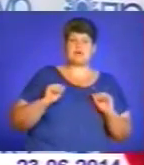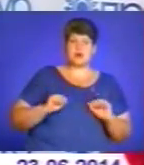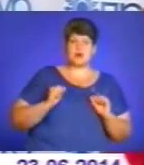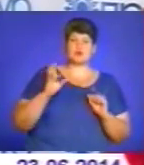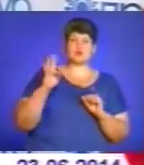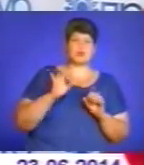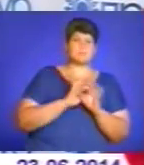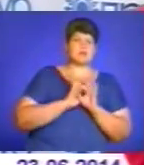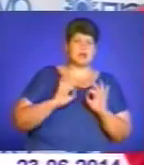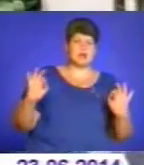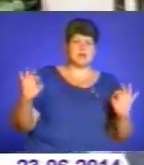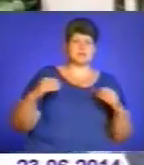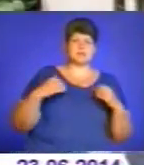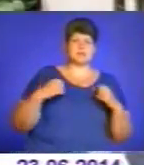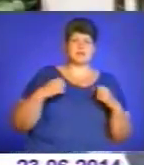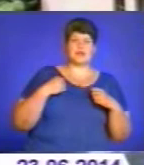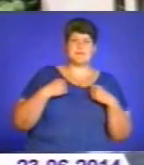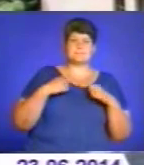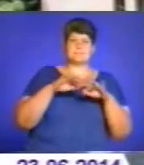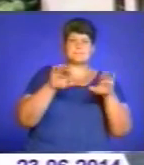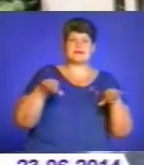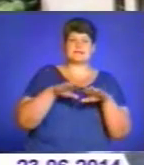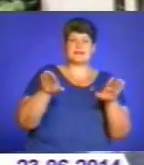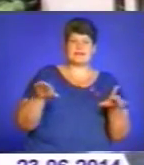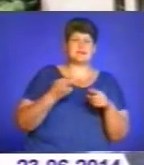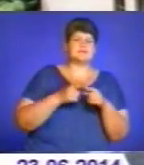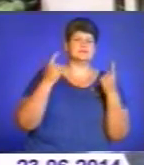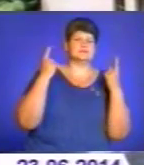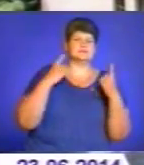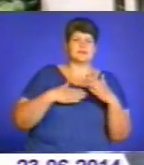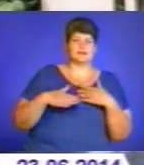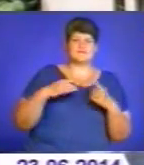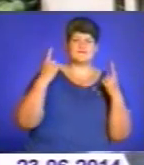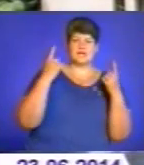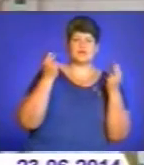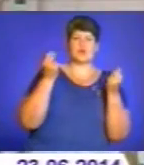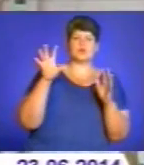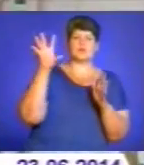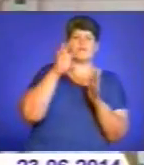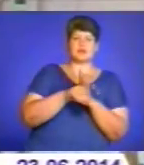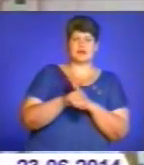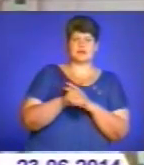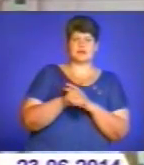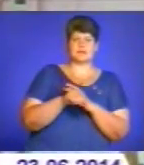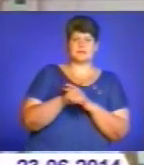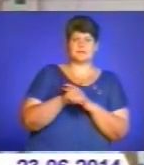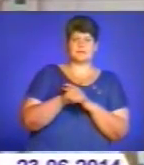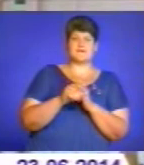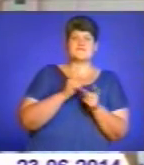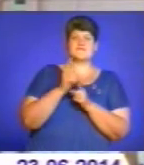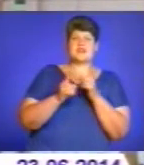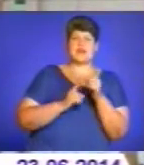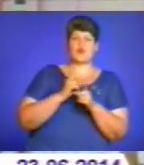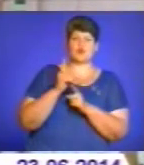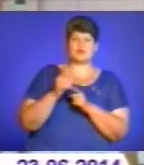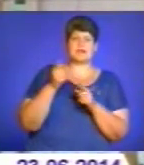Прекрасний басейн, я знаю, що для дітей це величезна радість. Звичайно, великі кошти були вкладені саме в реконструкцію.